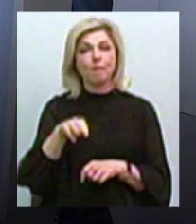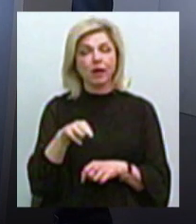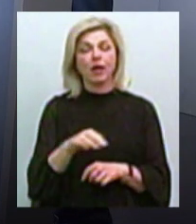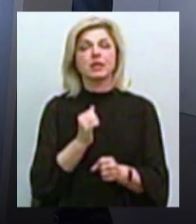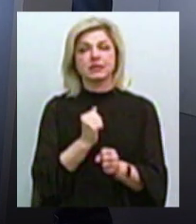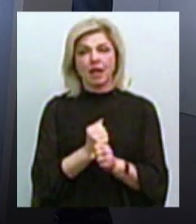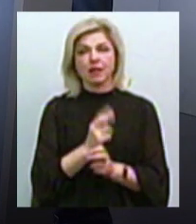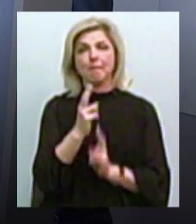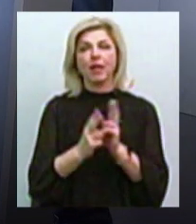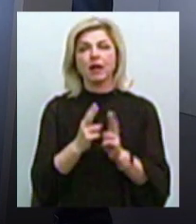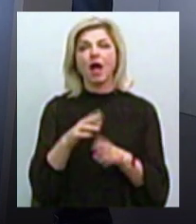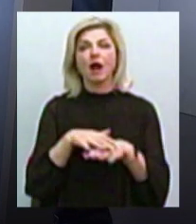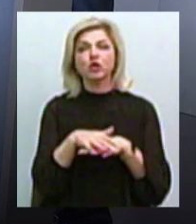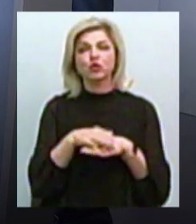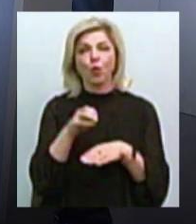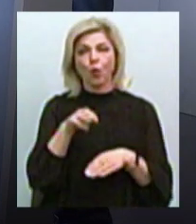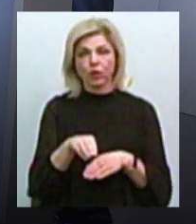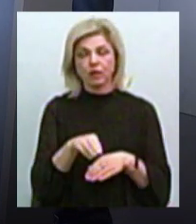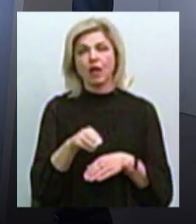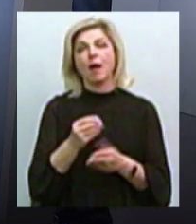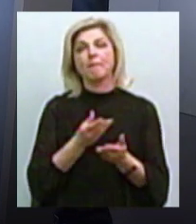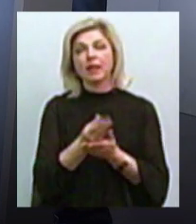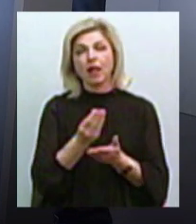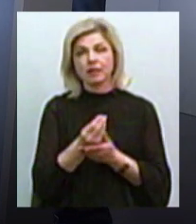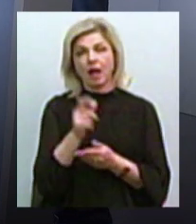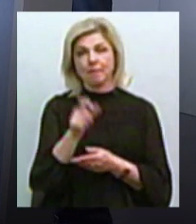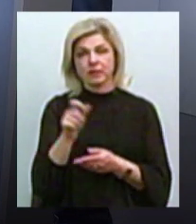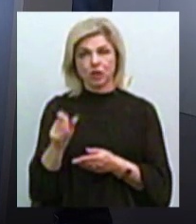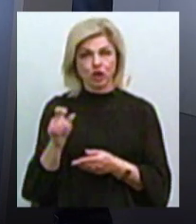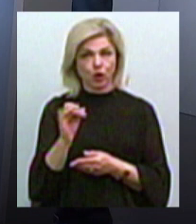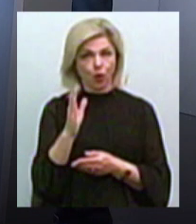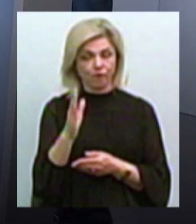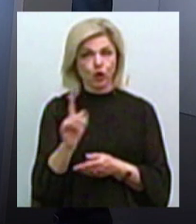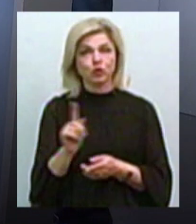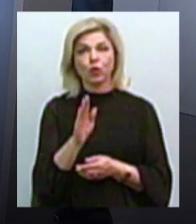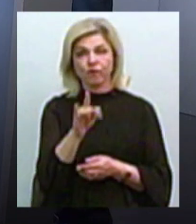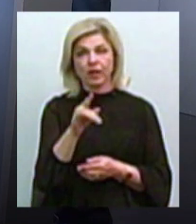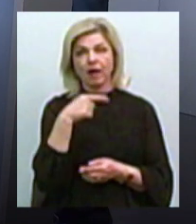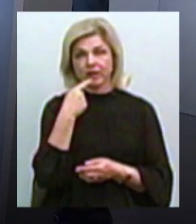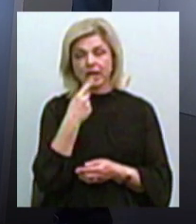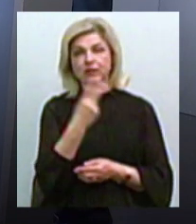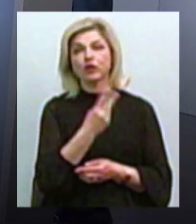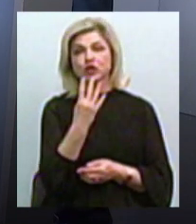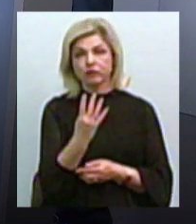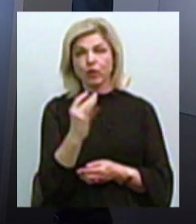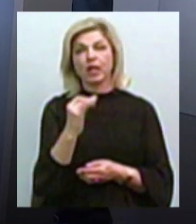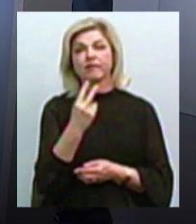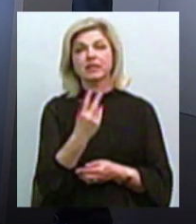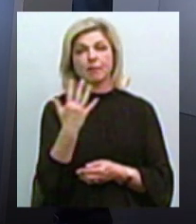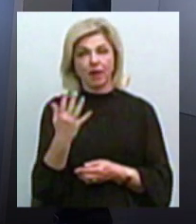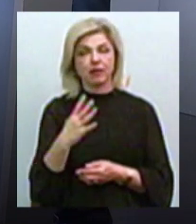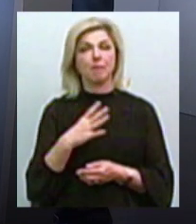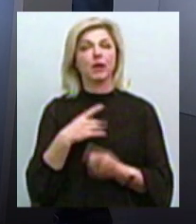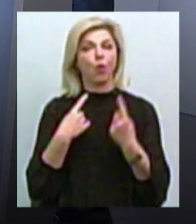перерасчет пельгів і платних пасажирів. То, що ви сказали, 24-го і 25-го прошли одні,